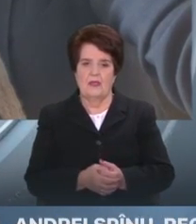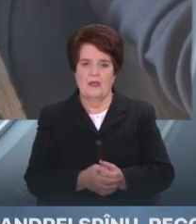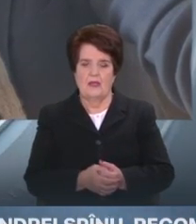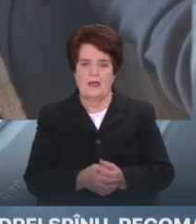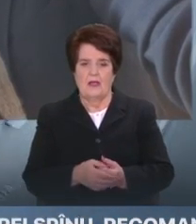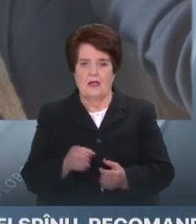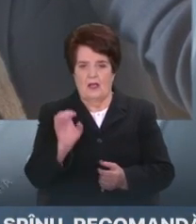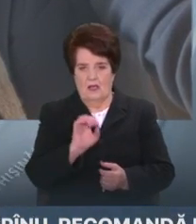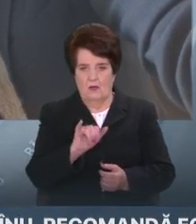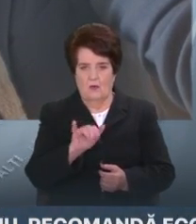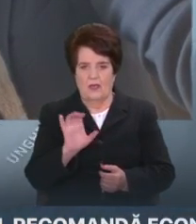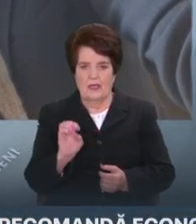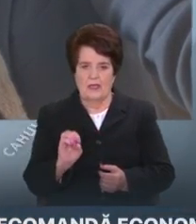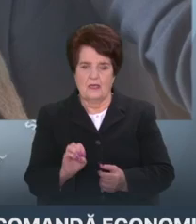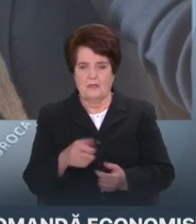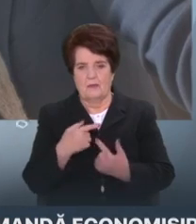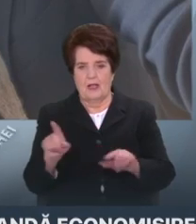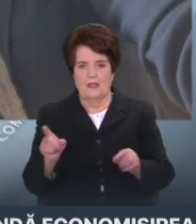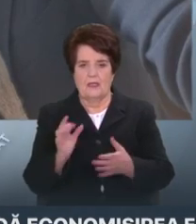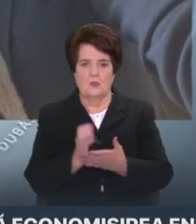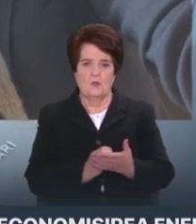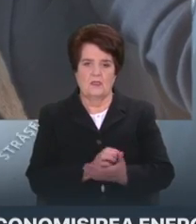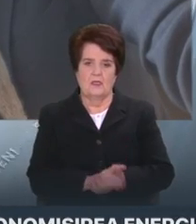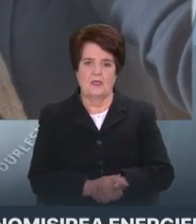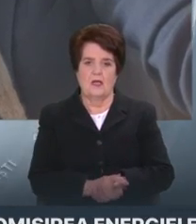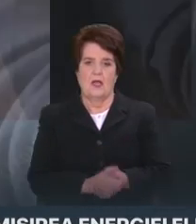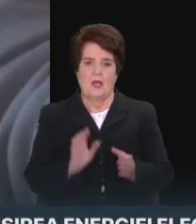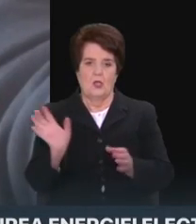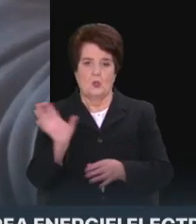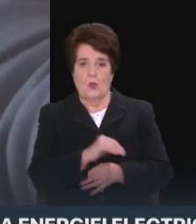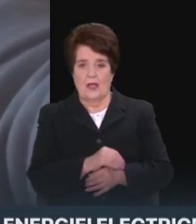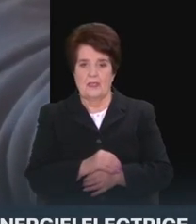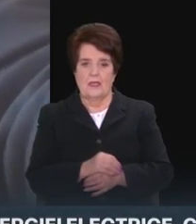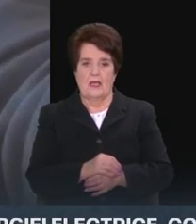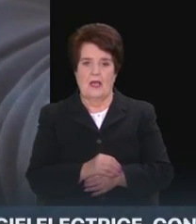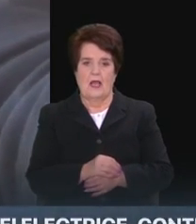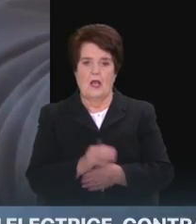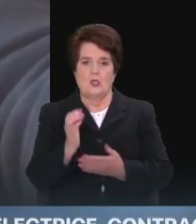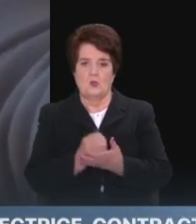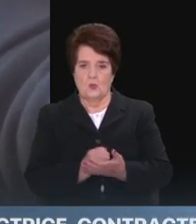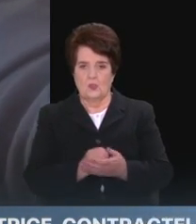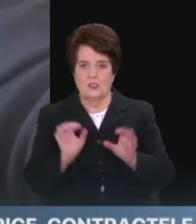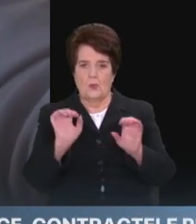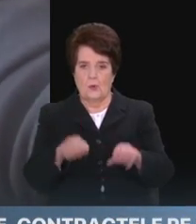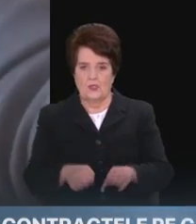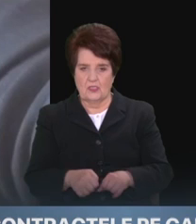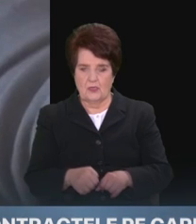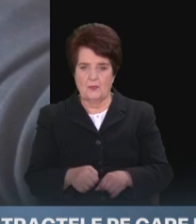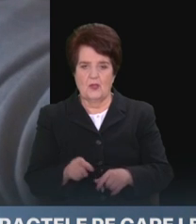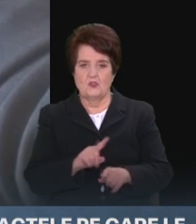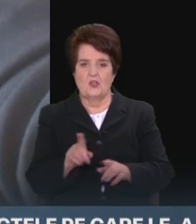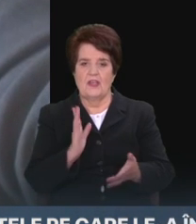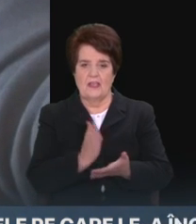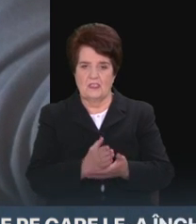Uniunii Europene, spre alte surse? Toate sursele posibile care sunt fezabile și tehnic posibil de